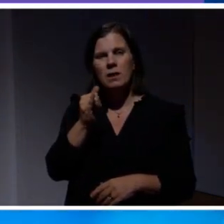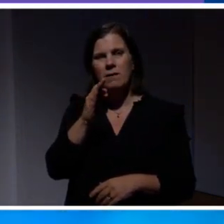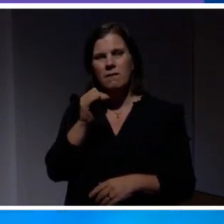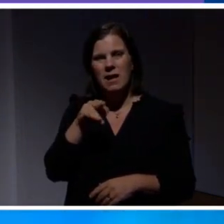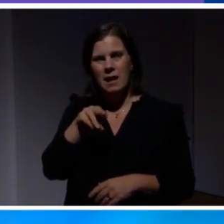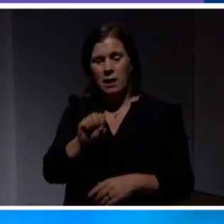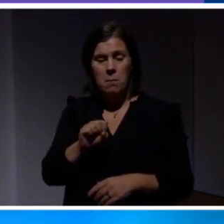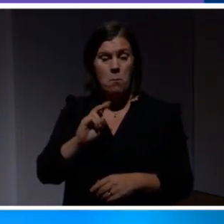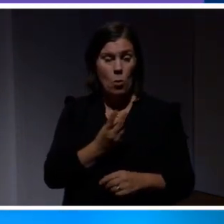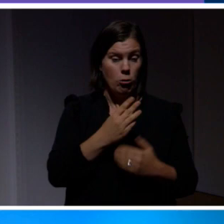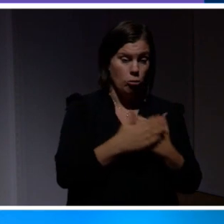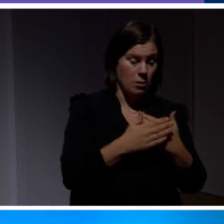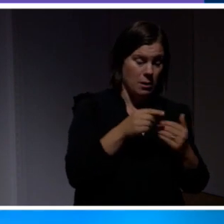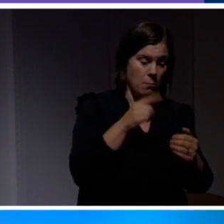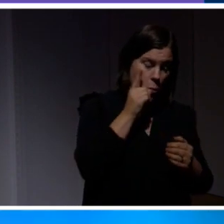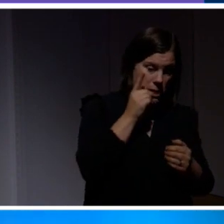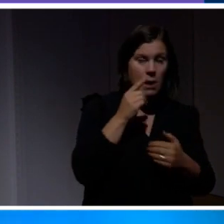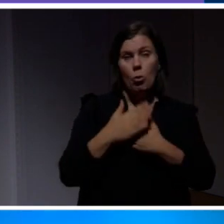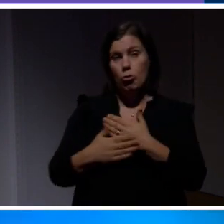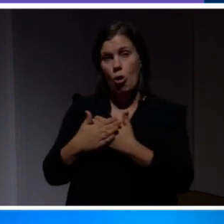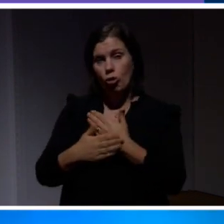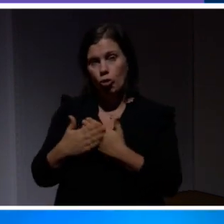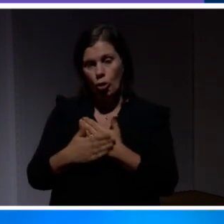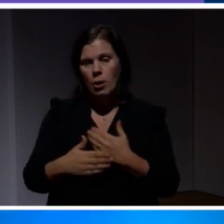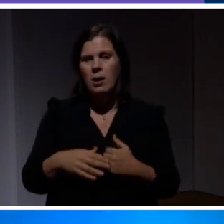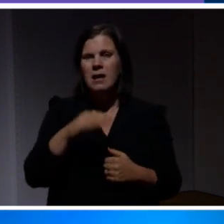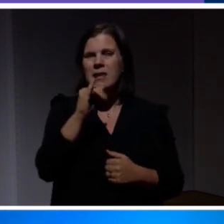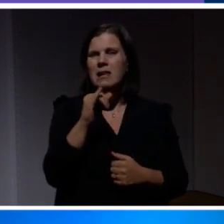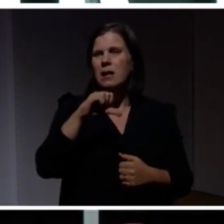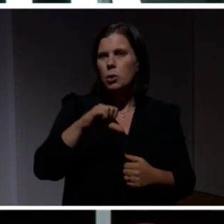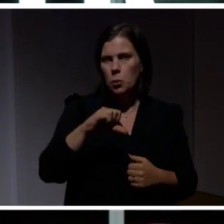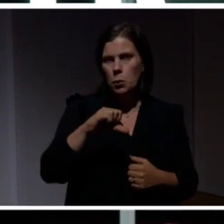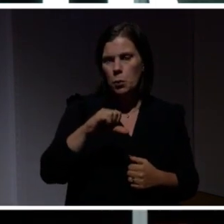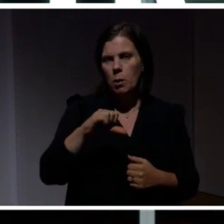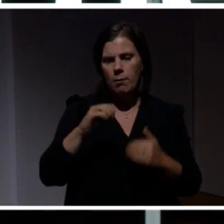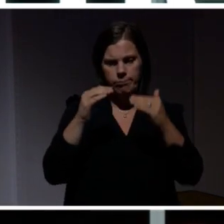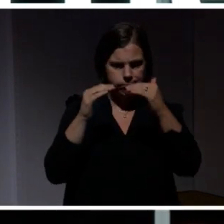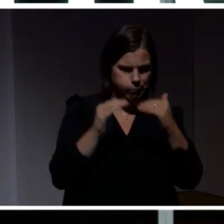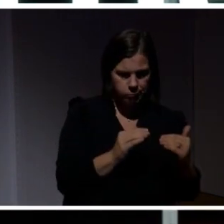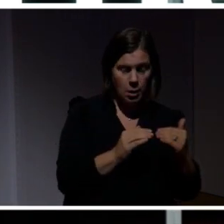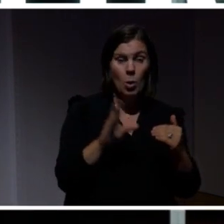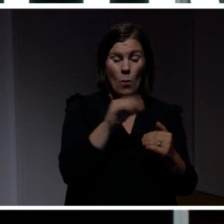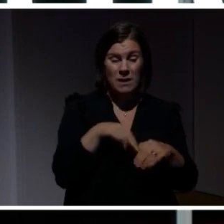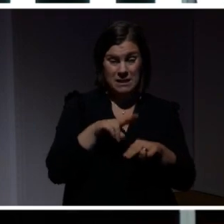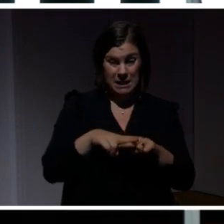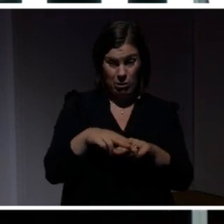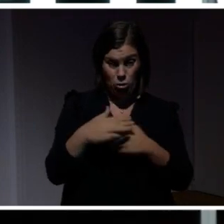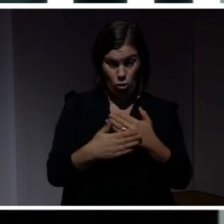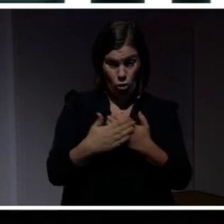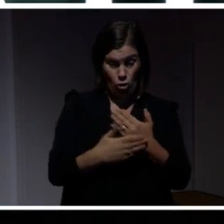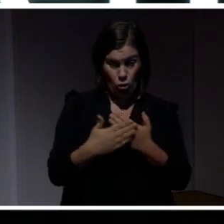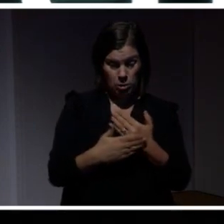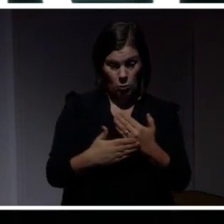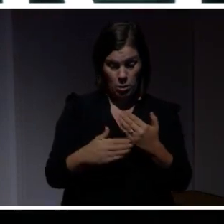vid. Både på mobilen och på datorn. Och det finns en studie som visar att våran IQ går ner med tio enheter. När vi sitter framför datorn och samtidigt har ett